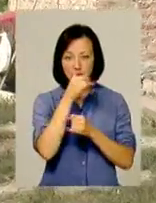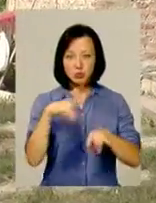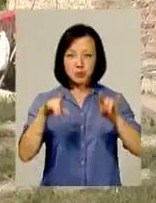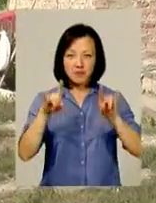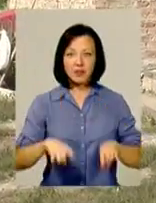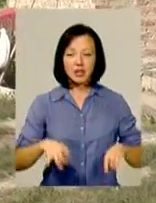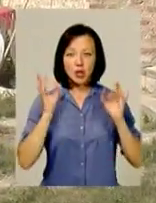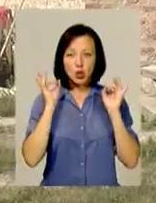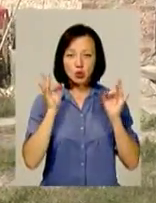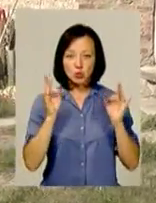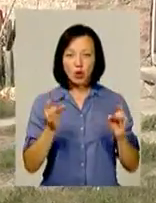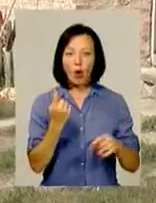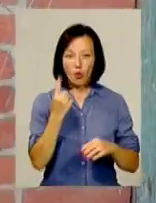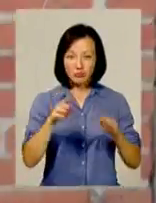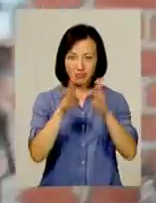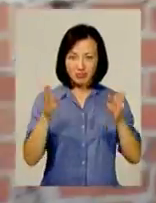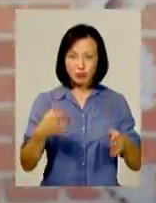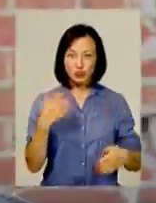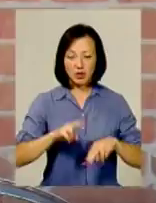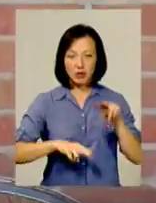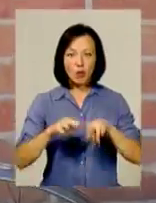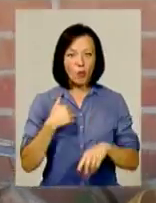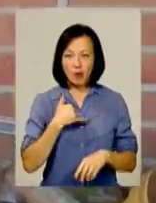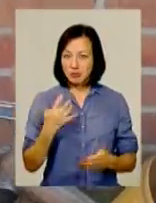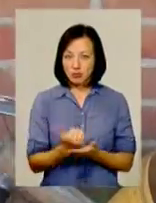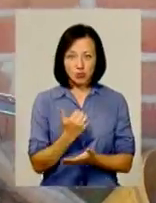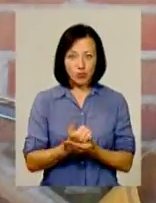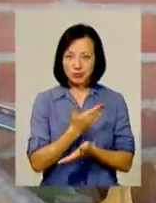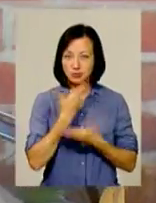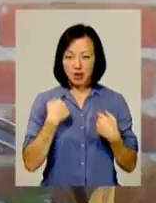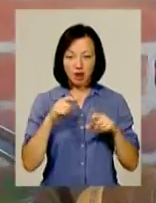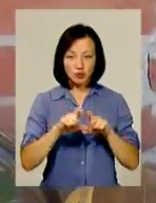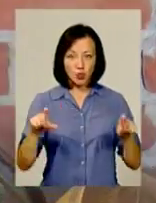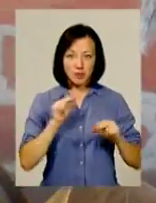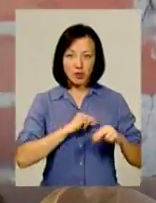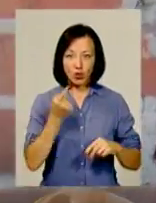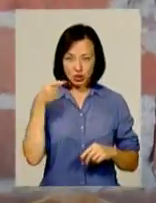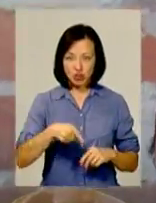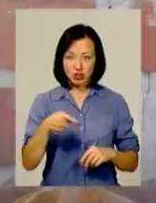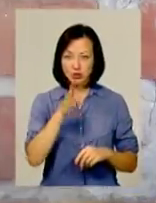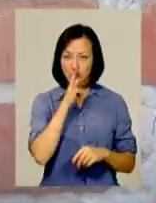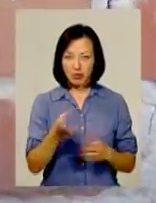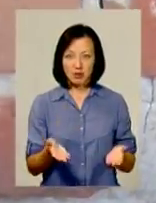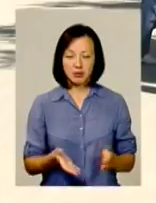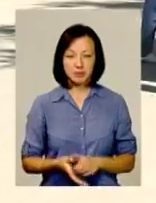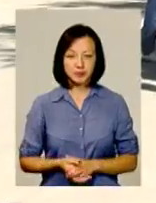труситься. Веранду я вже перемурував. У мене ж нема стільки доходу. Я роблю в школі на 1 тисячу зарплати.